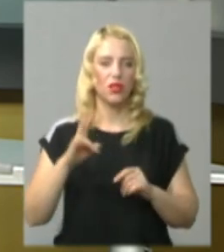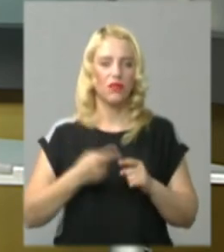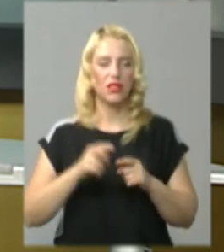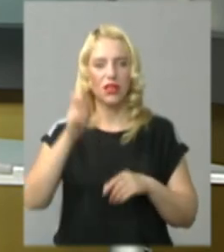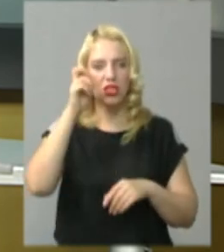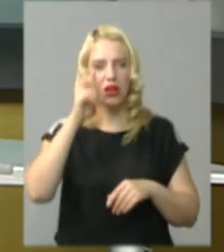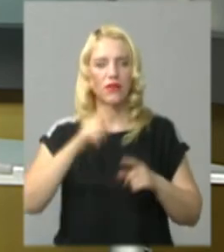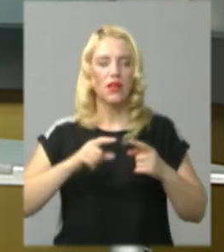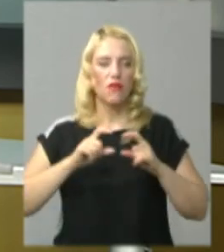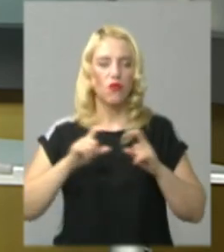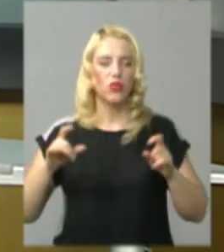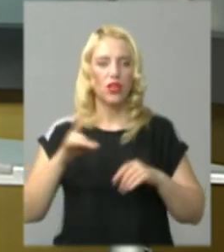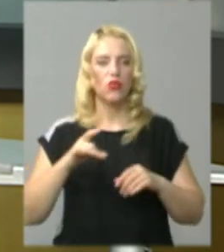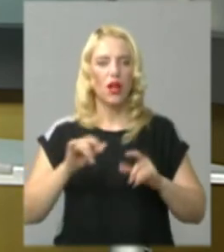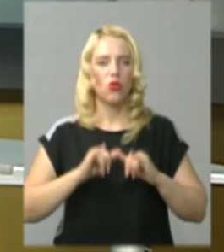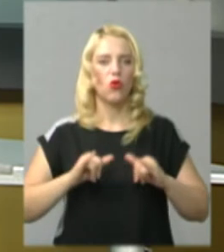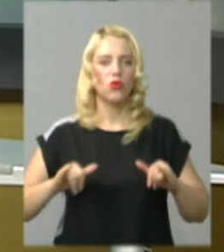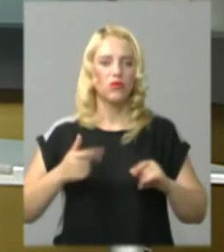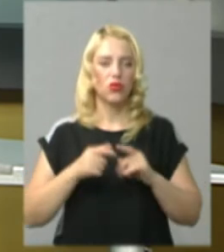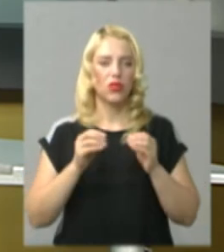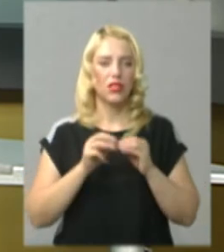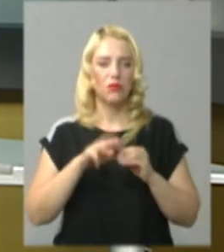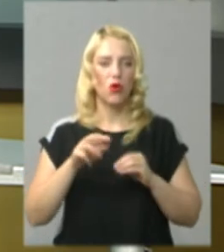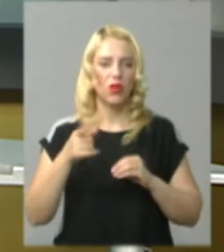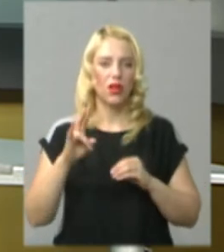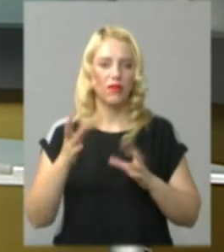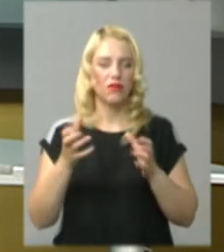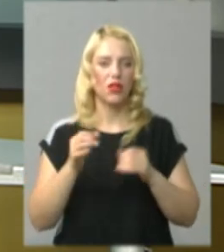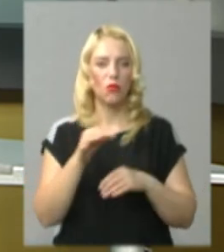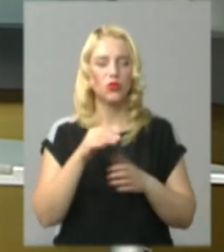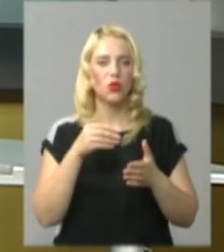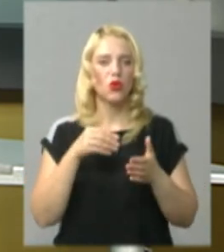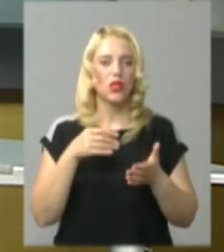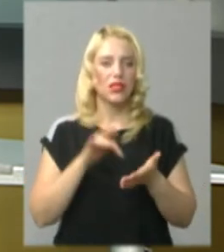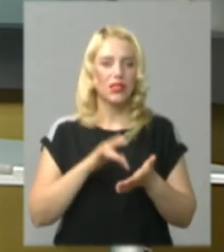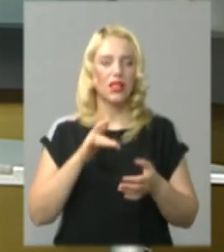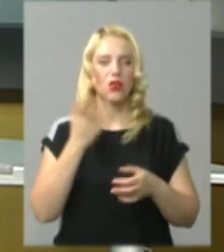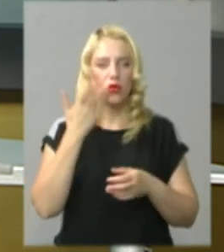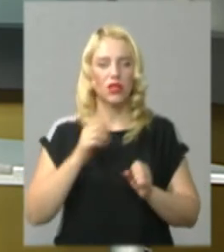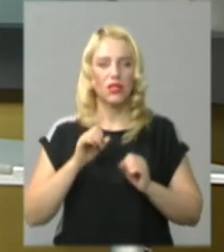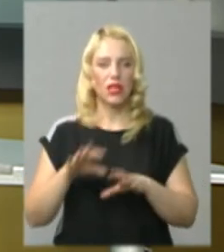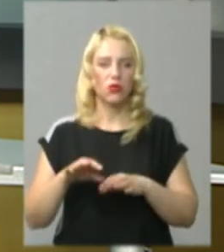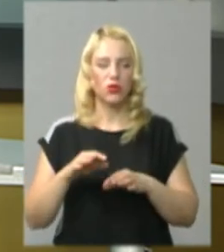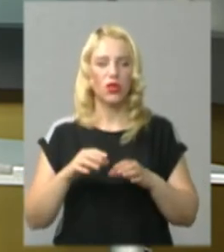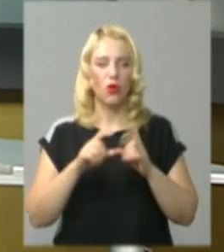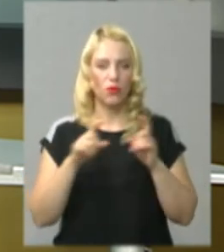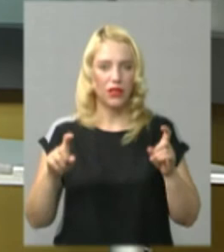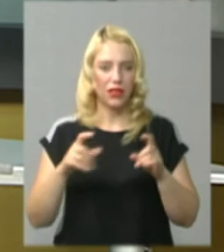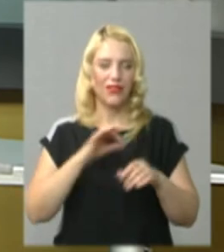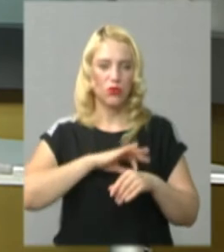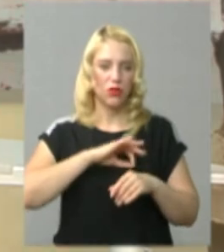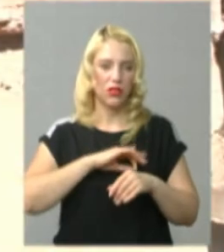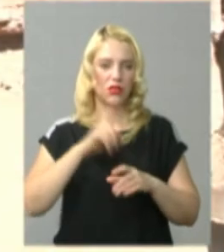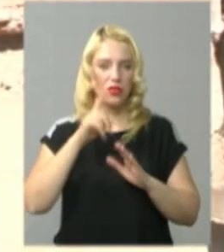регіонального розвитку. І 10 мільйонів гривень взяли з обласного бюджету. Коли здадуть об'єкт в експлуатацію, дізнавалась Тетяна Ворцова.